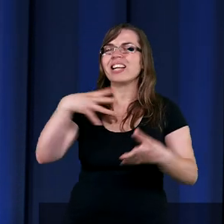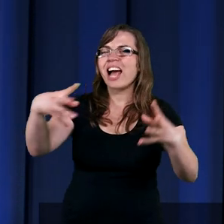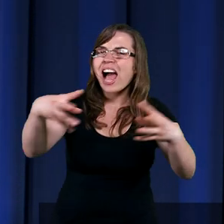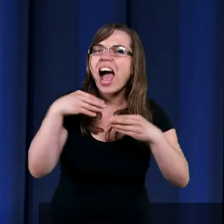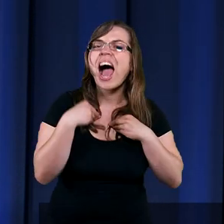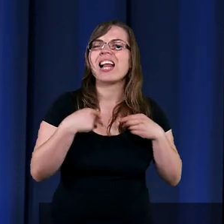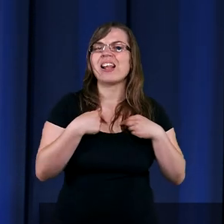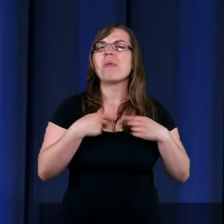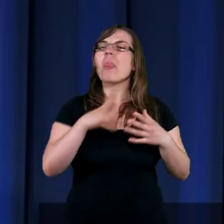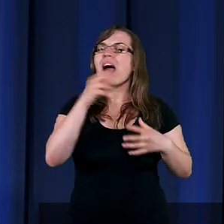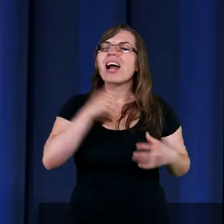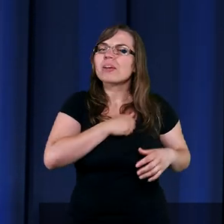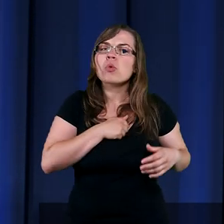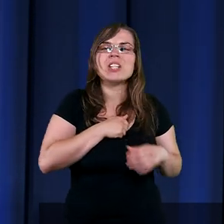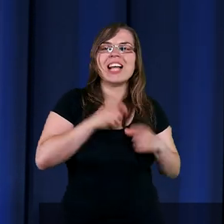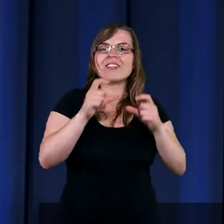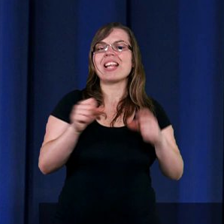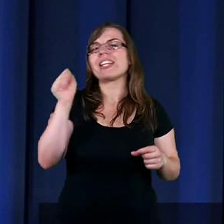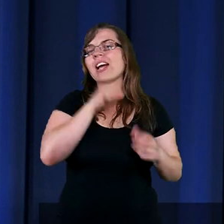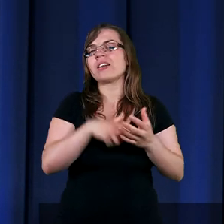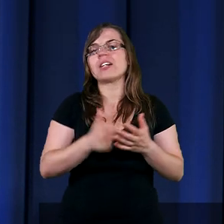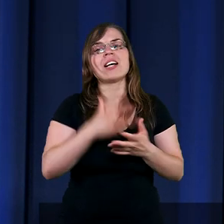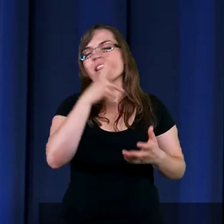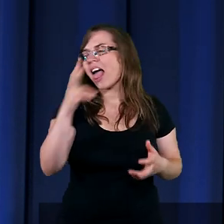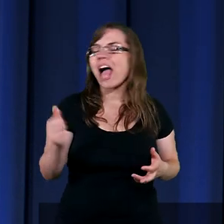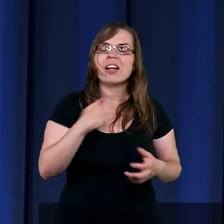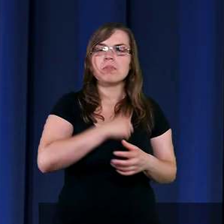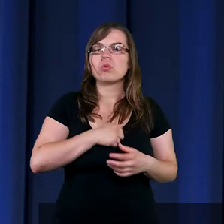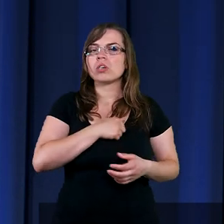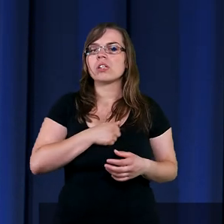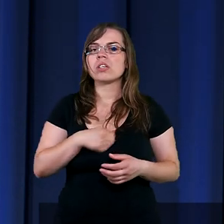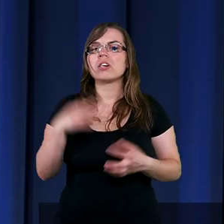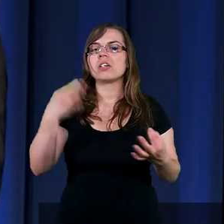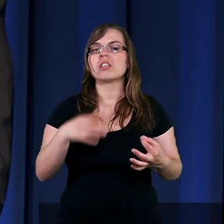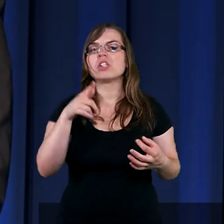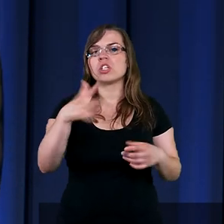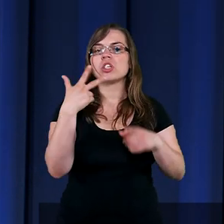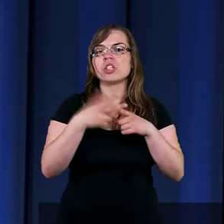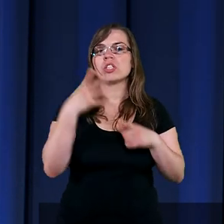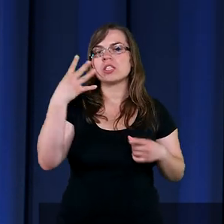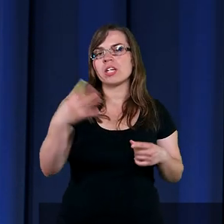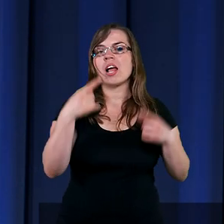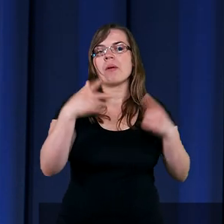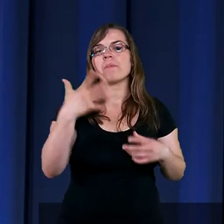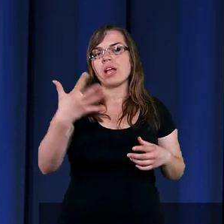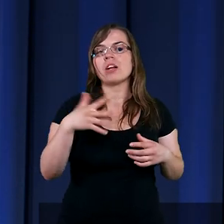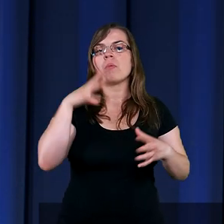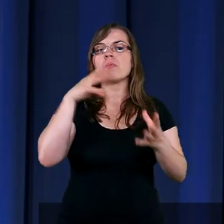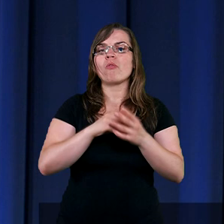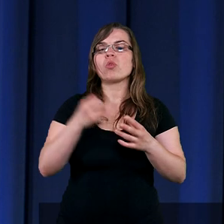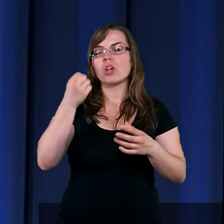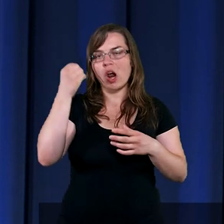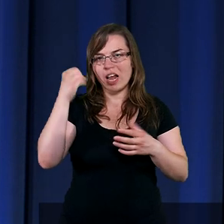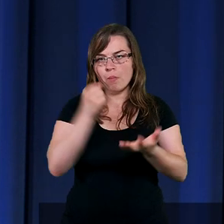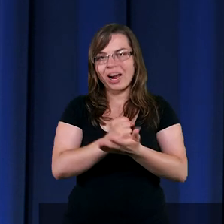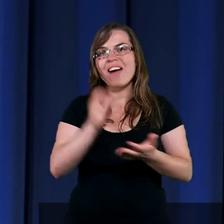werset Starego Testamentu. Najsmutniejszy. 34, 5. Księga Powtórzonego